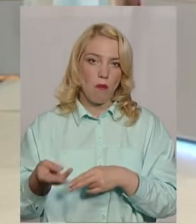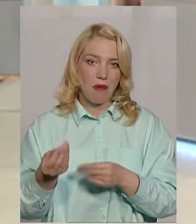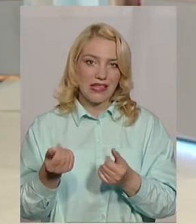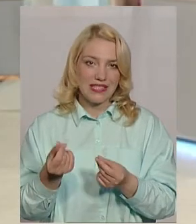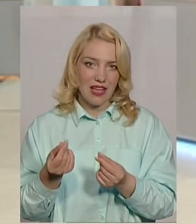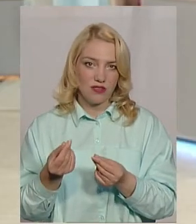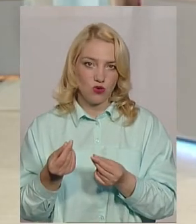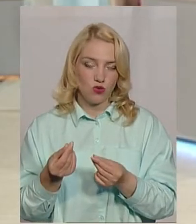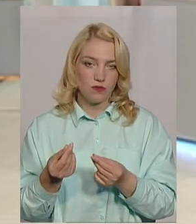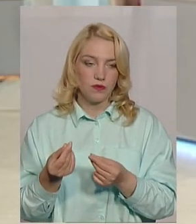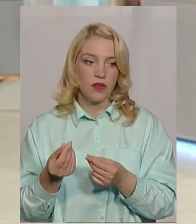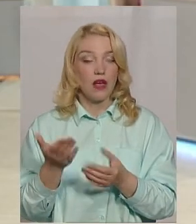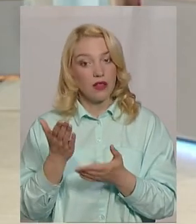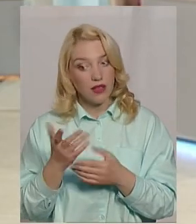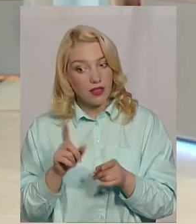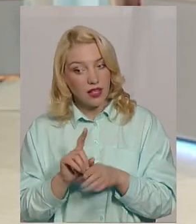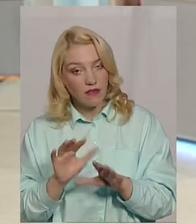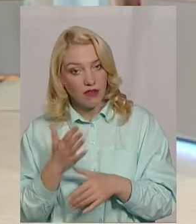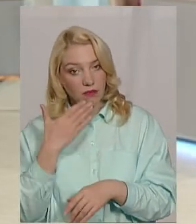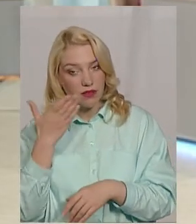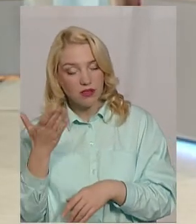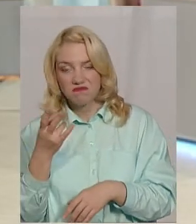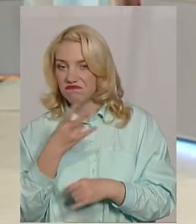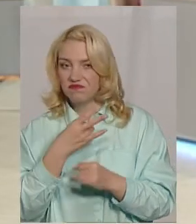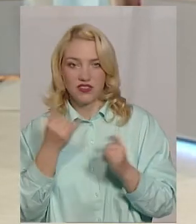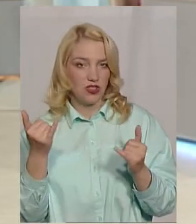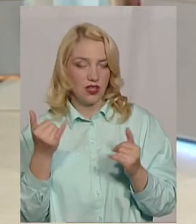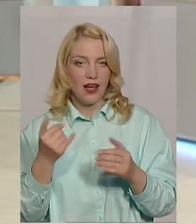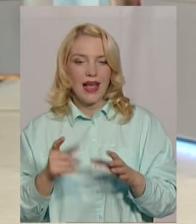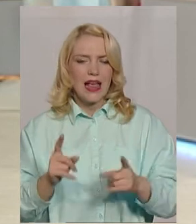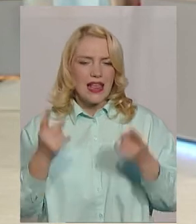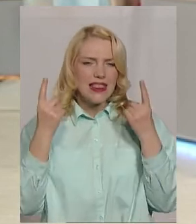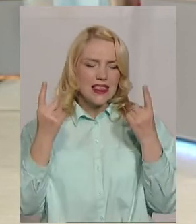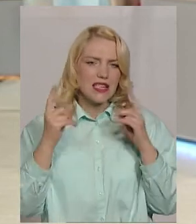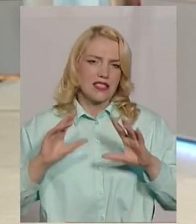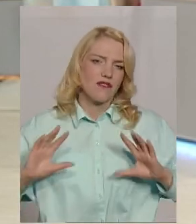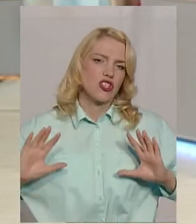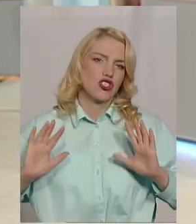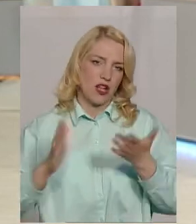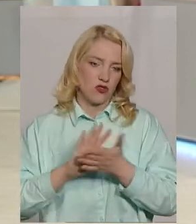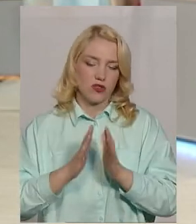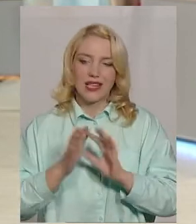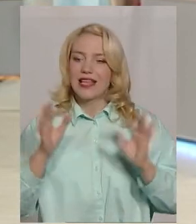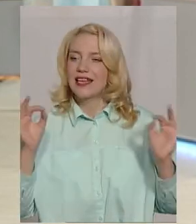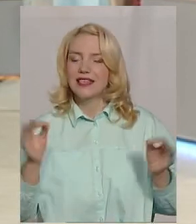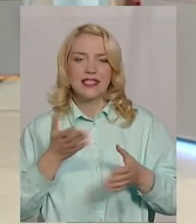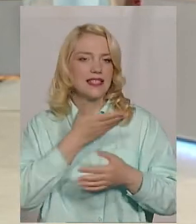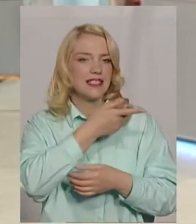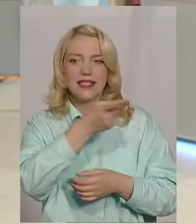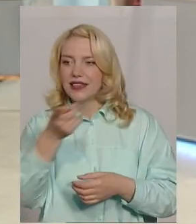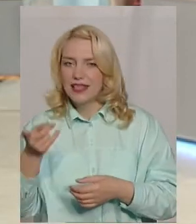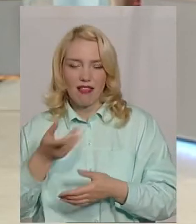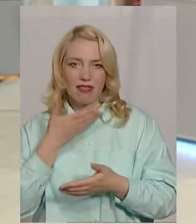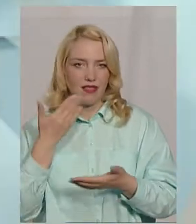такі випадки? Визнали якийсь ускугу? Ні, в цьому році надзвичайної ситуації ніде не визнали. І саме головне